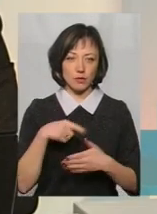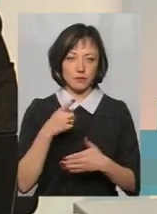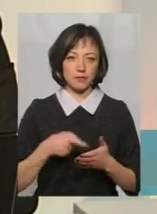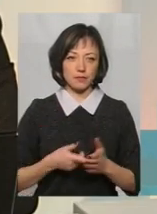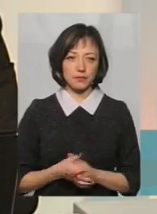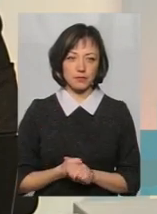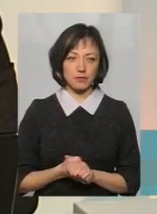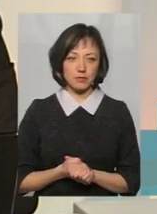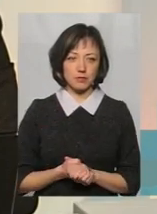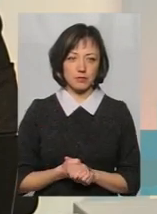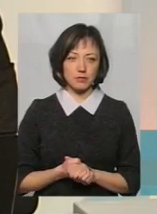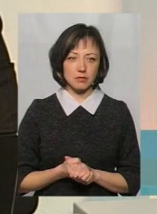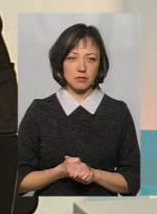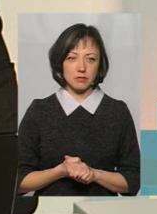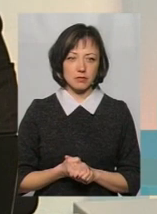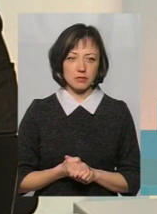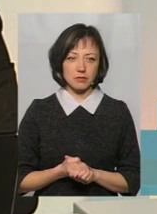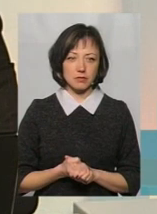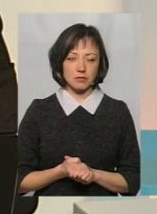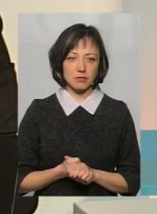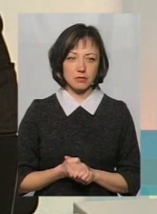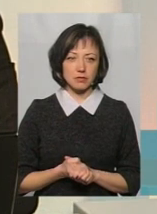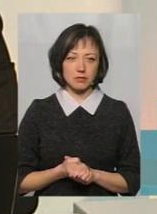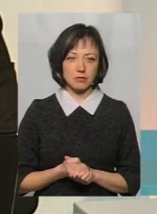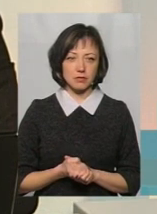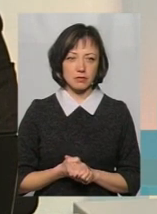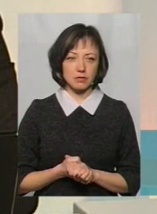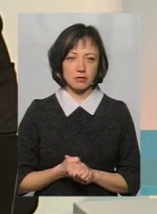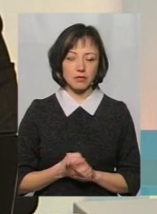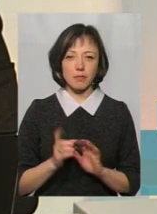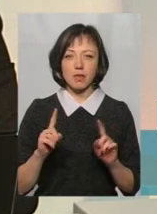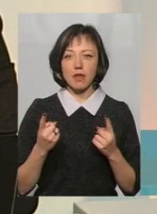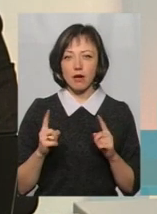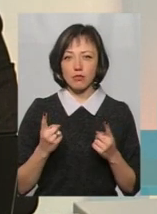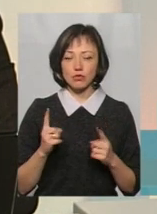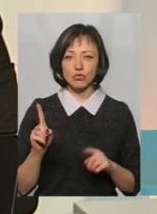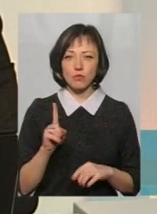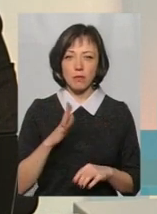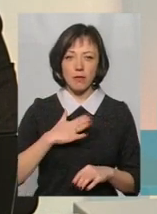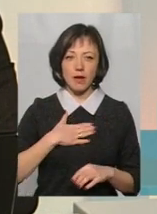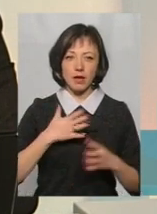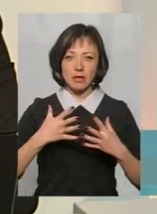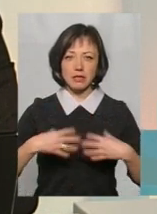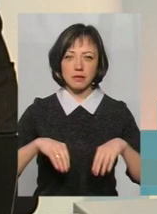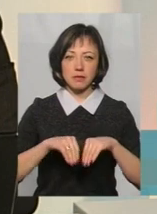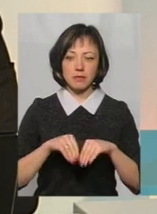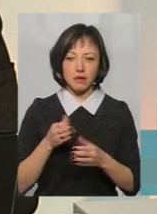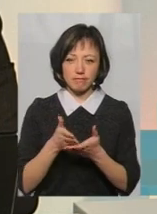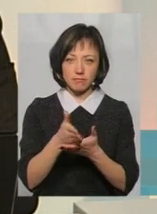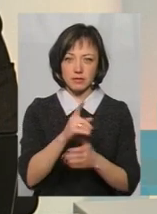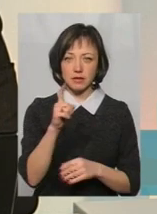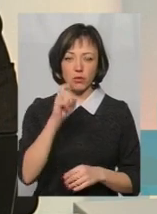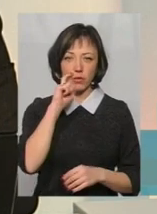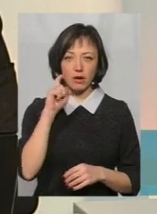Тому що в моїй сім'ї всі настроені за Україну і